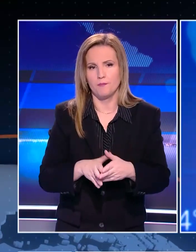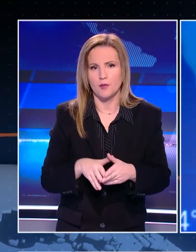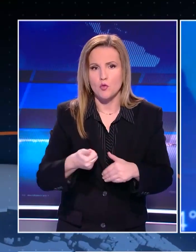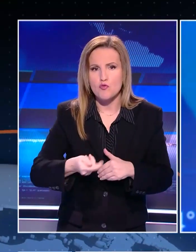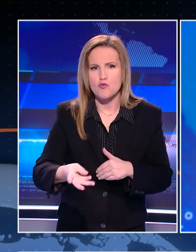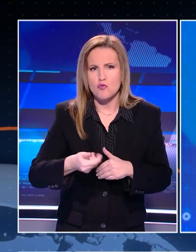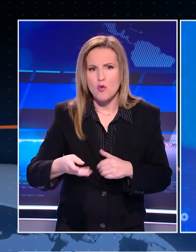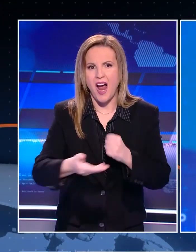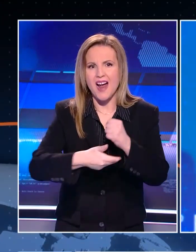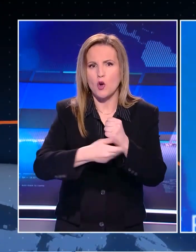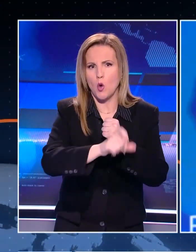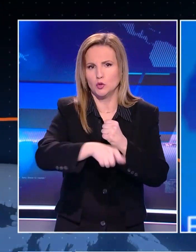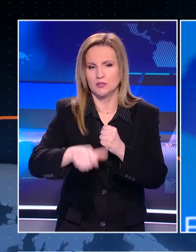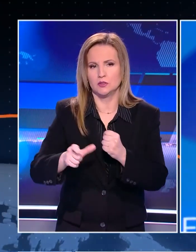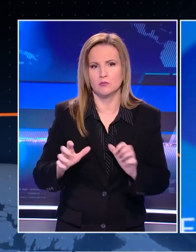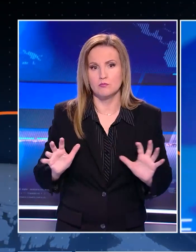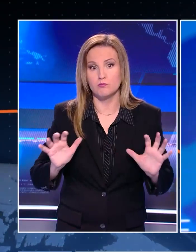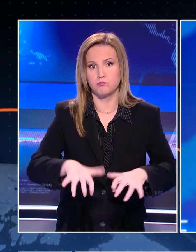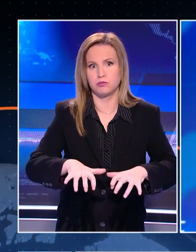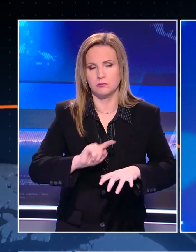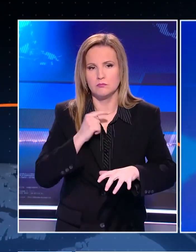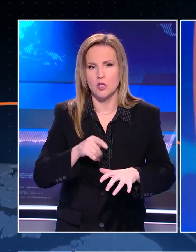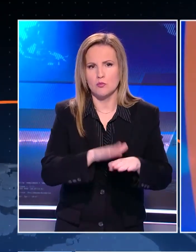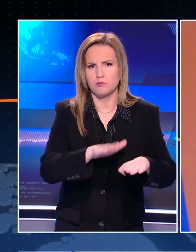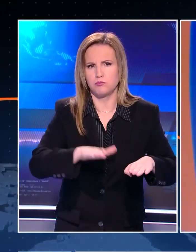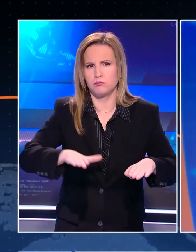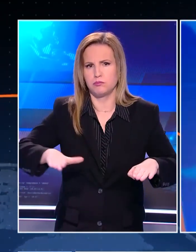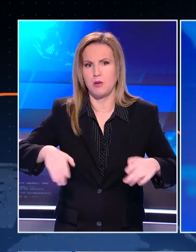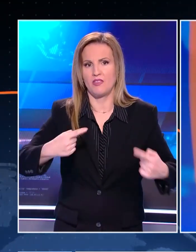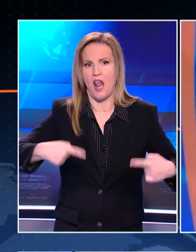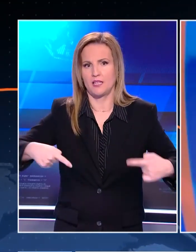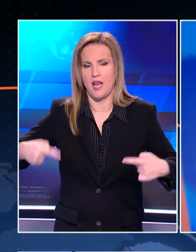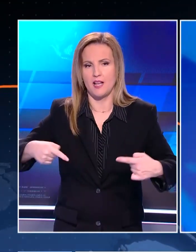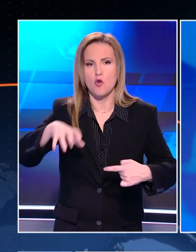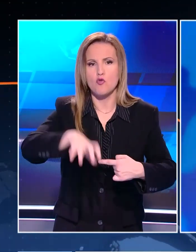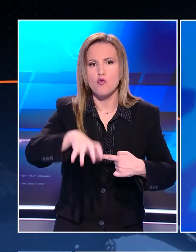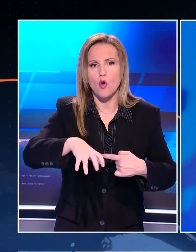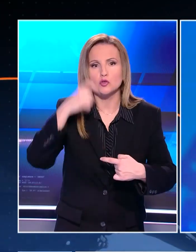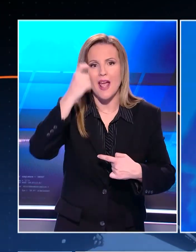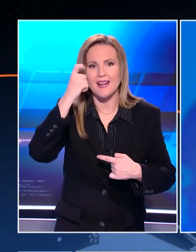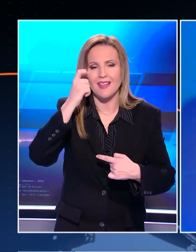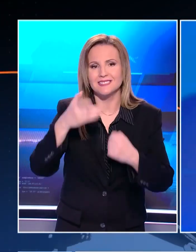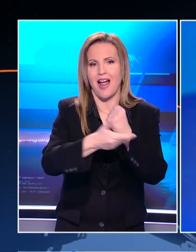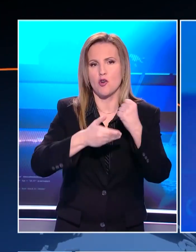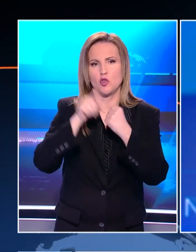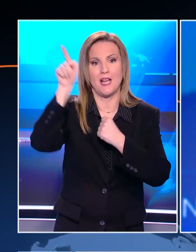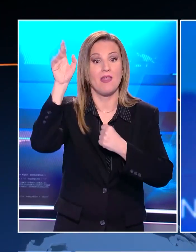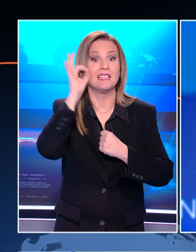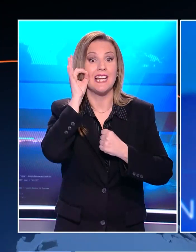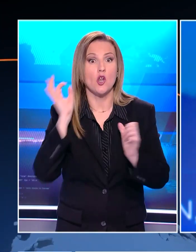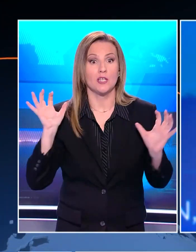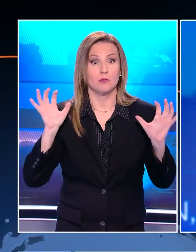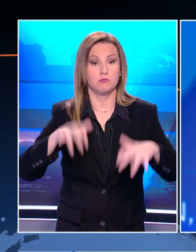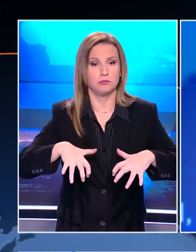Εκατοντάδες αγρότες πραγματοποίησαν συλλαλητήριο νωρίτερα με παραταταγμένα τρακτέρ έξω από το χώρο που διοργανώνεται η έκθεση Αγκρότικας στη Θεσσαλονίκη.